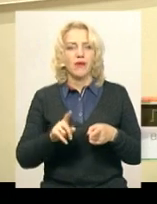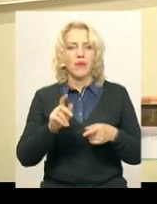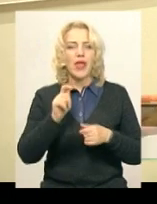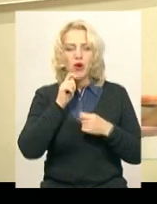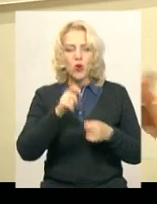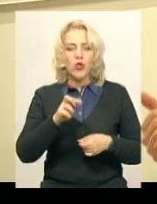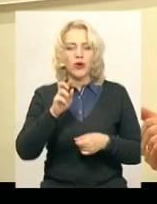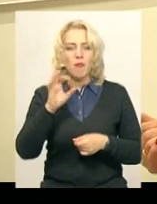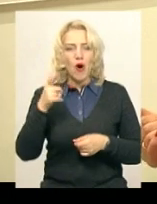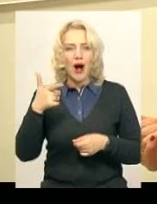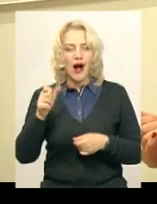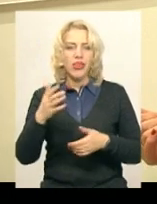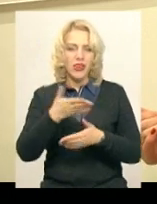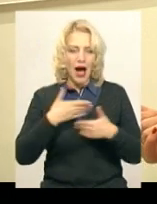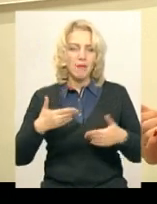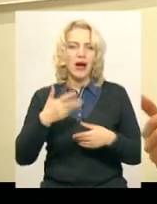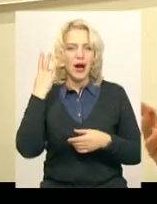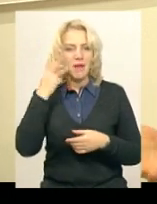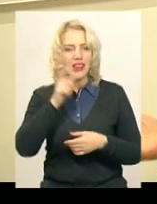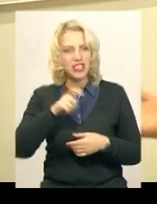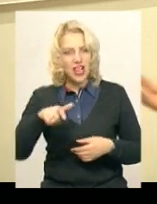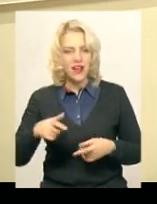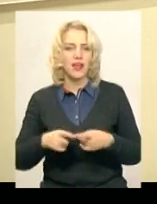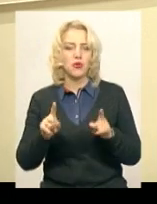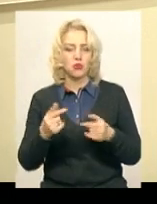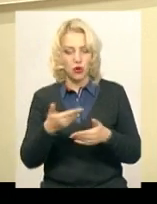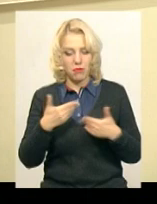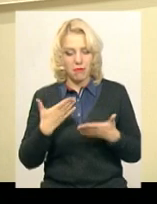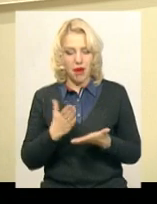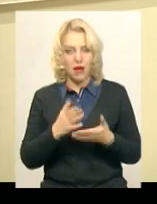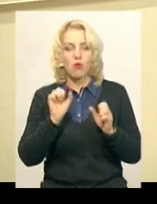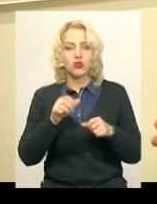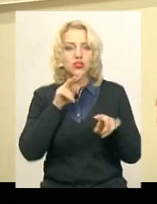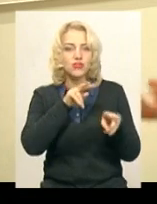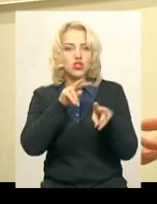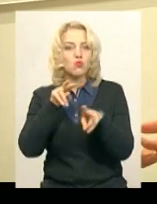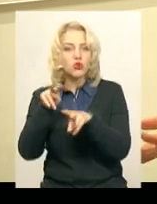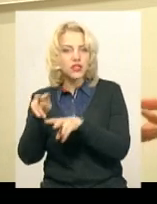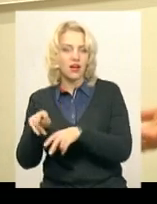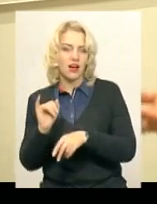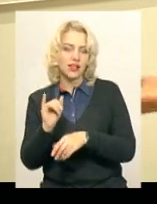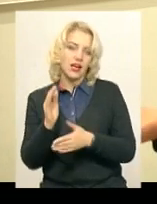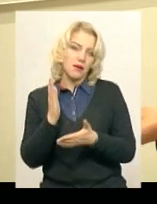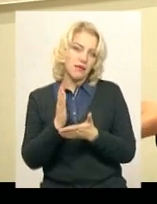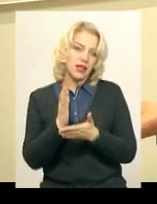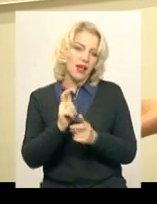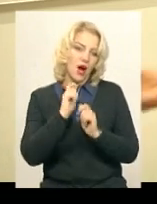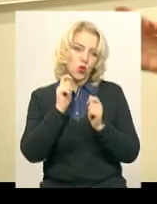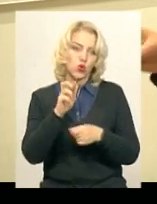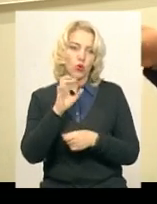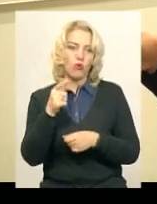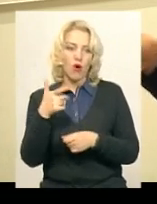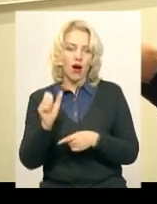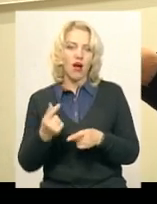Бога нам, хмельничанам, тому що ми маємо можливість це спостерігати. І дарунок Бога